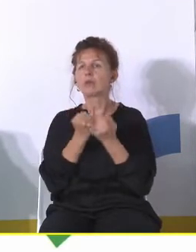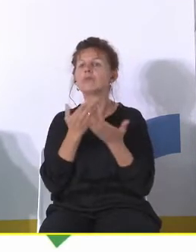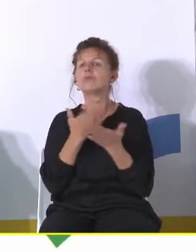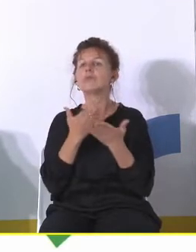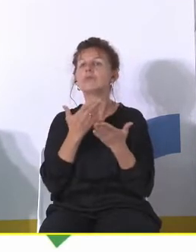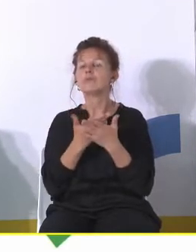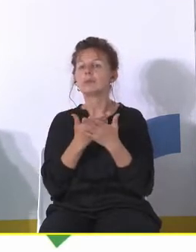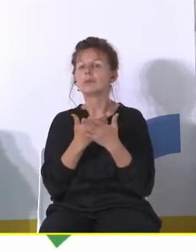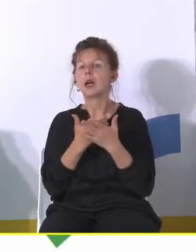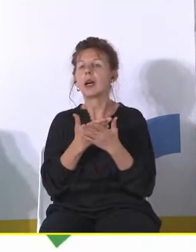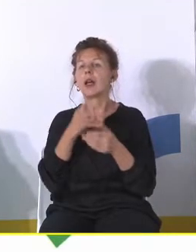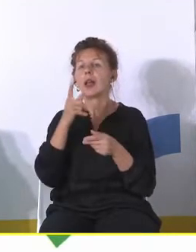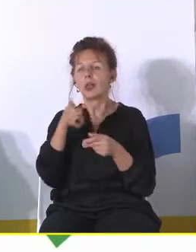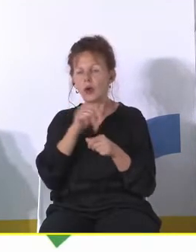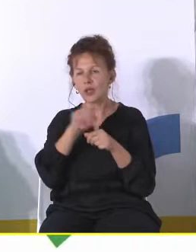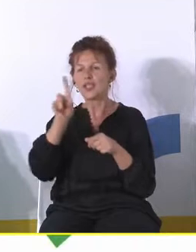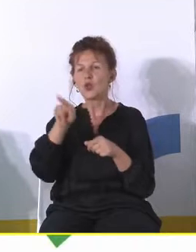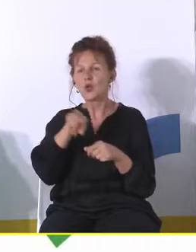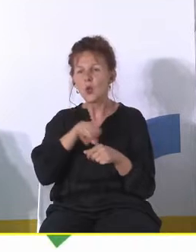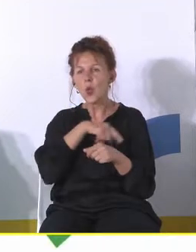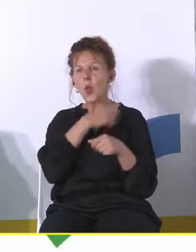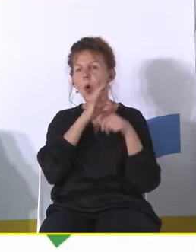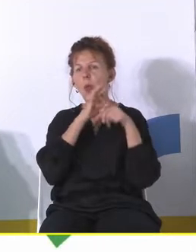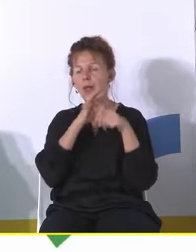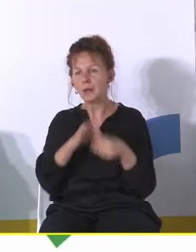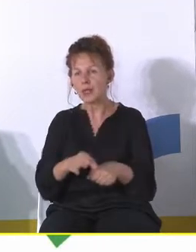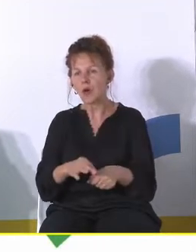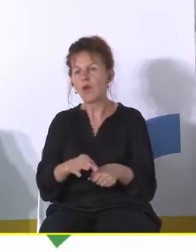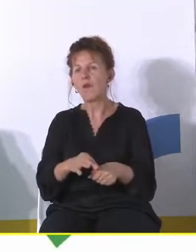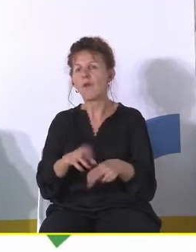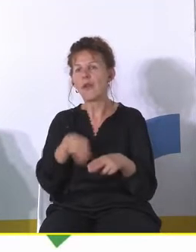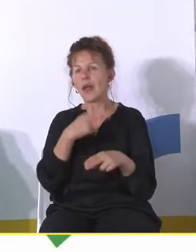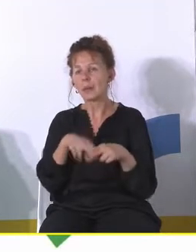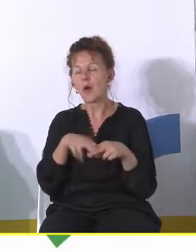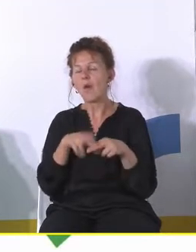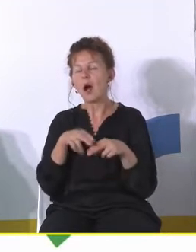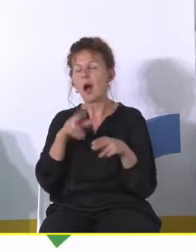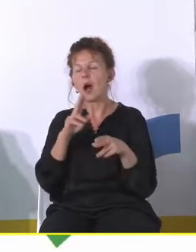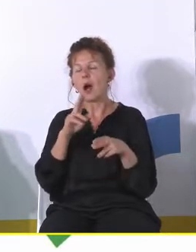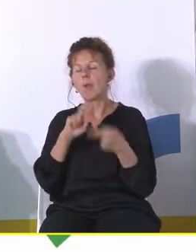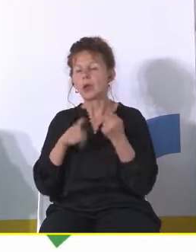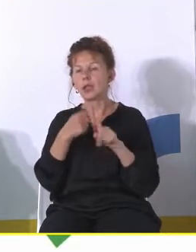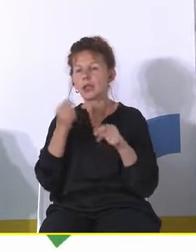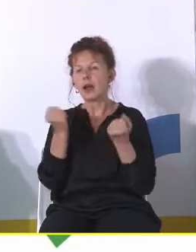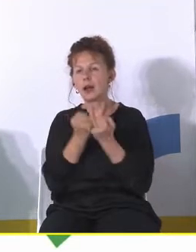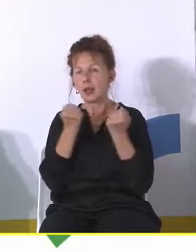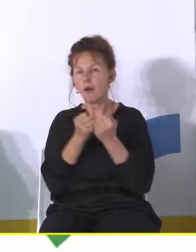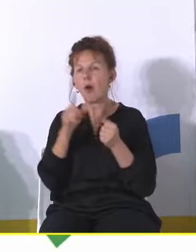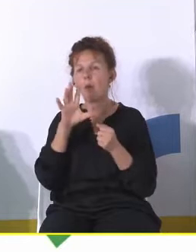No w gruncie rzeczy to jest długoterminowa polityka Krakowa jako miasta, ponieważ Kraków od wielu